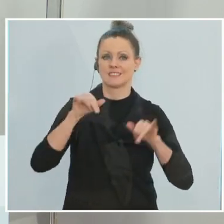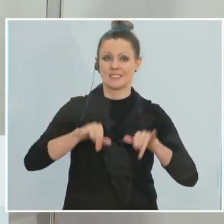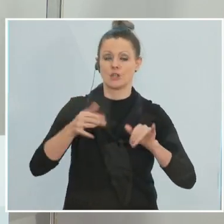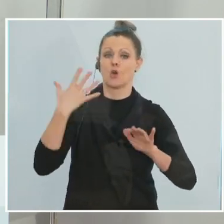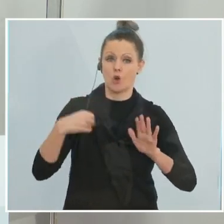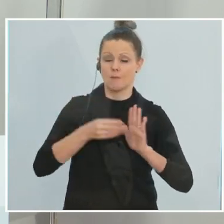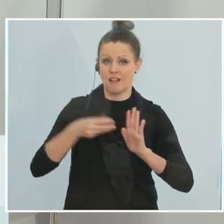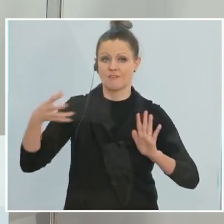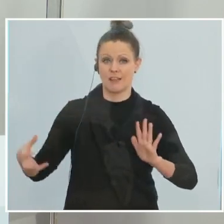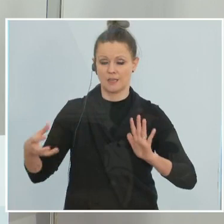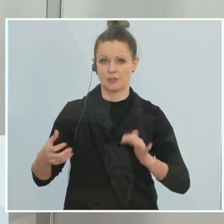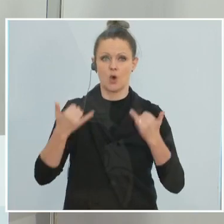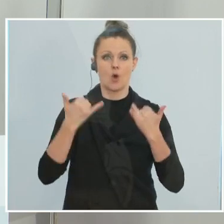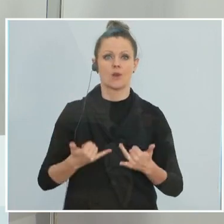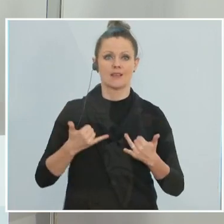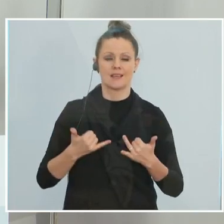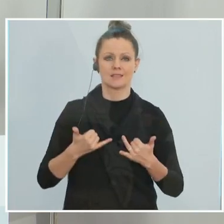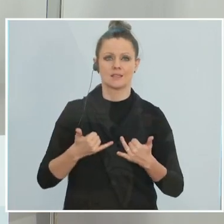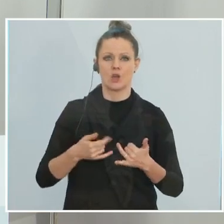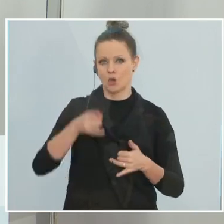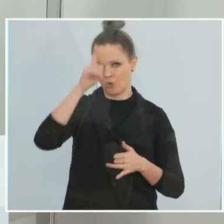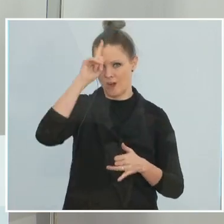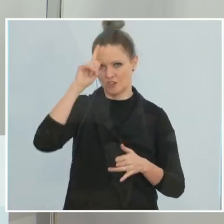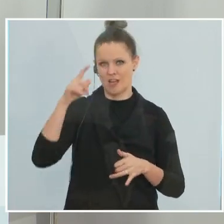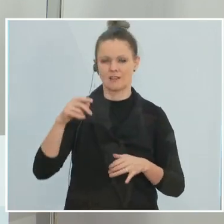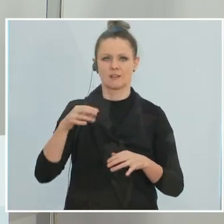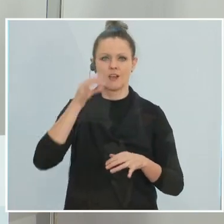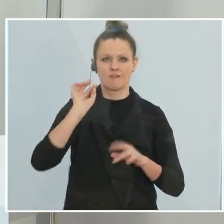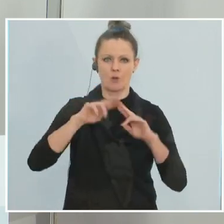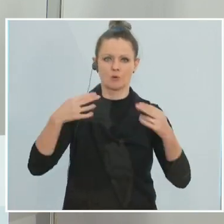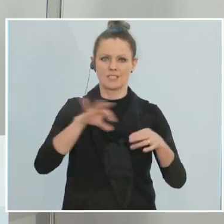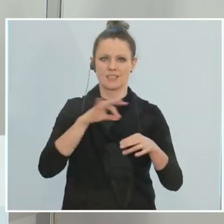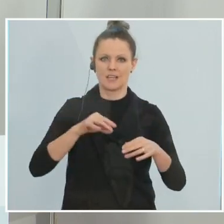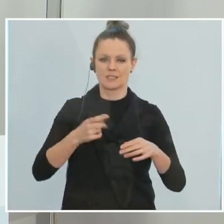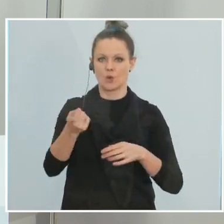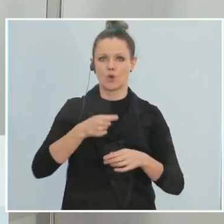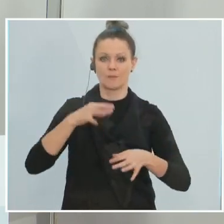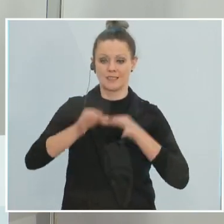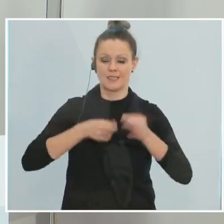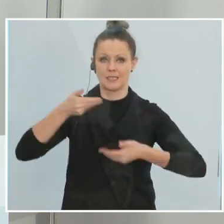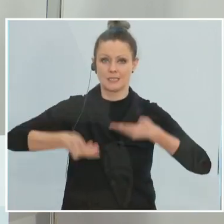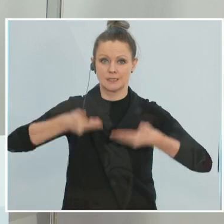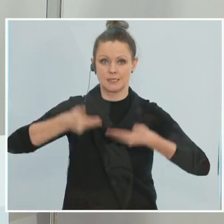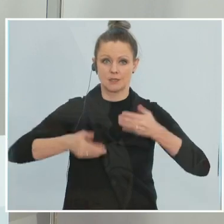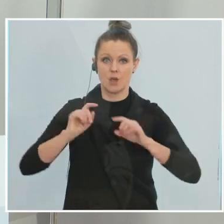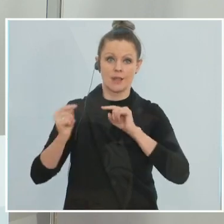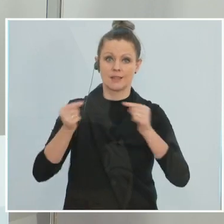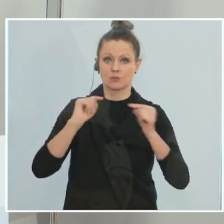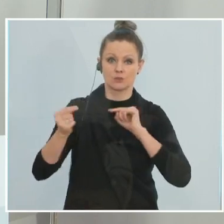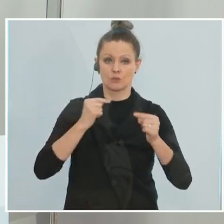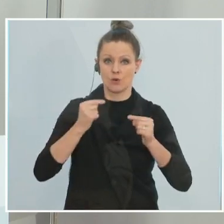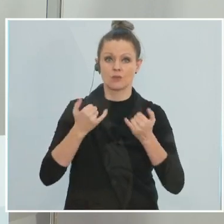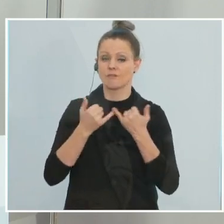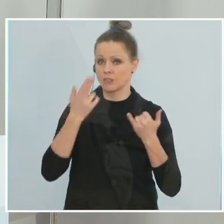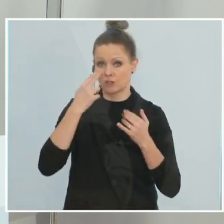noch einmal verlängert und jetzt hat die deutsche Kanzlerin für Dienstag eine Sitzung einberufen, wo darüber diskutiert wird, ob über den 31.